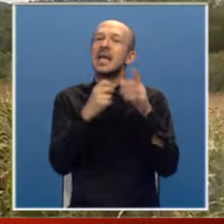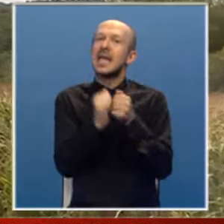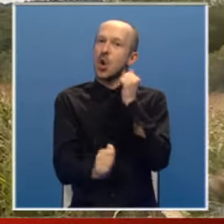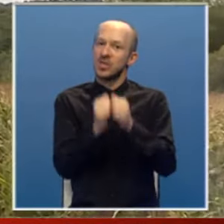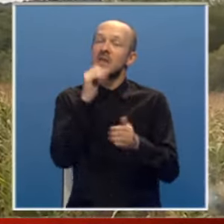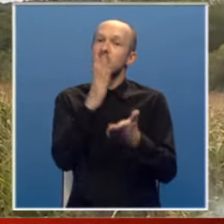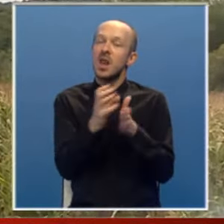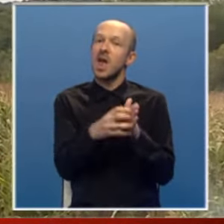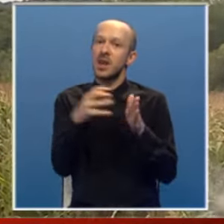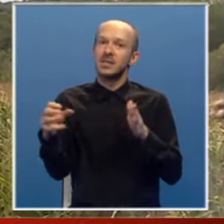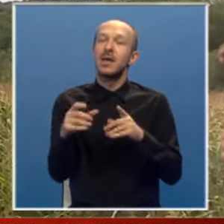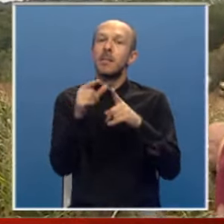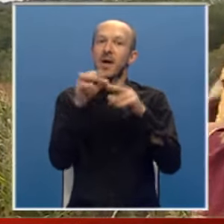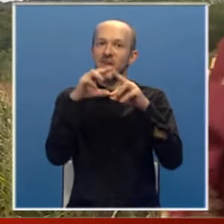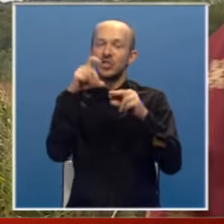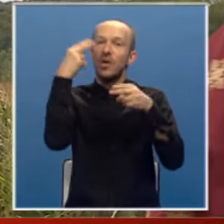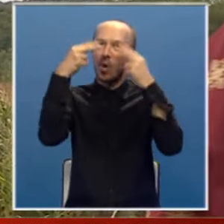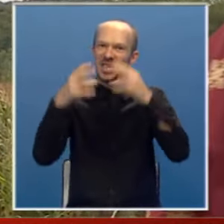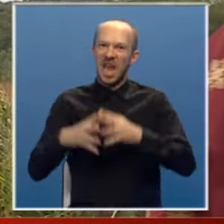i bila nastavak Pavelićeve politike.